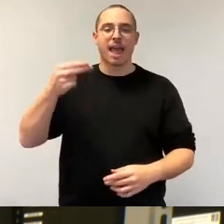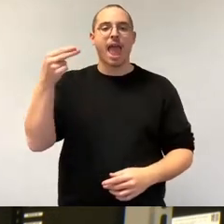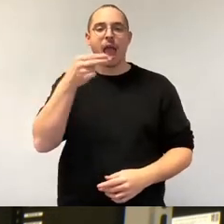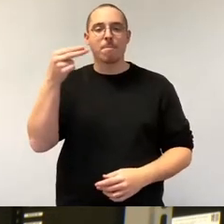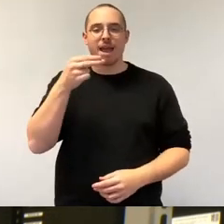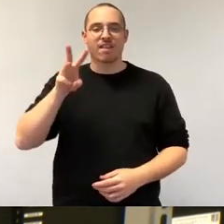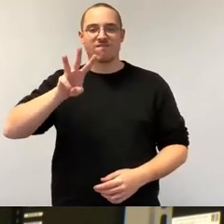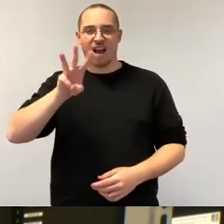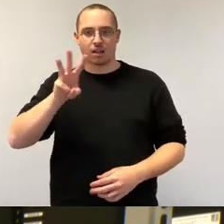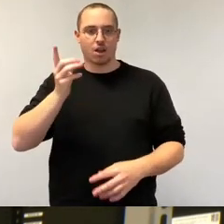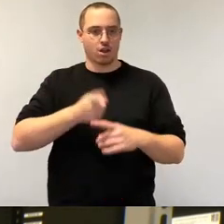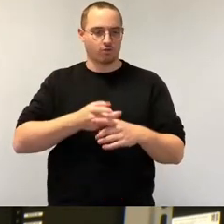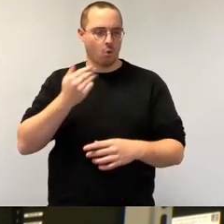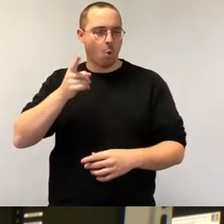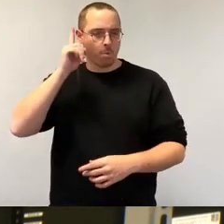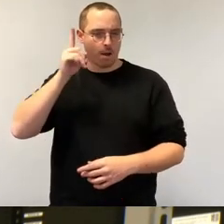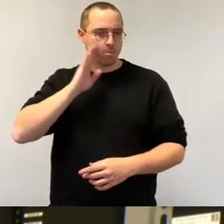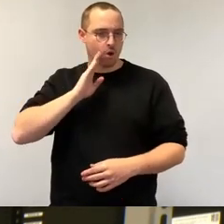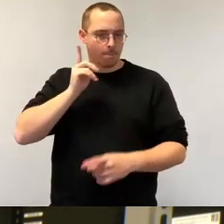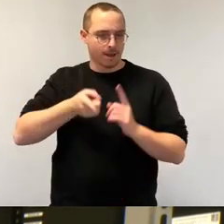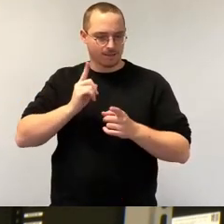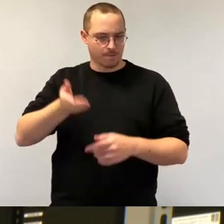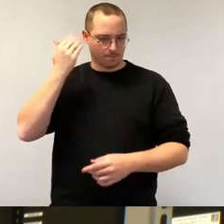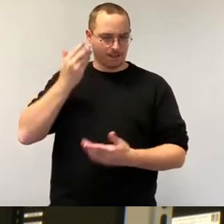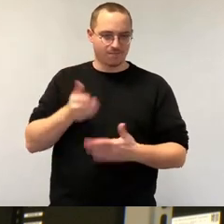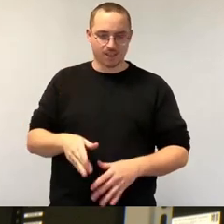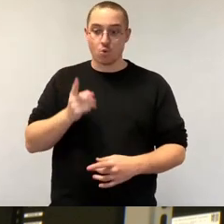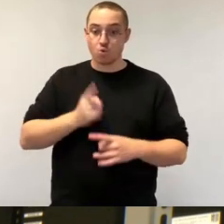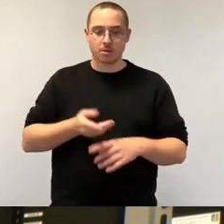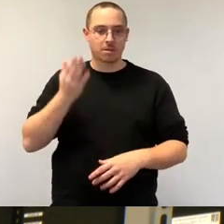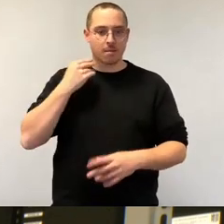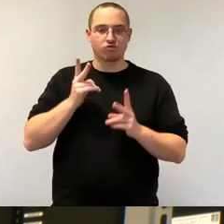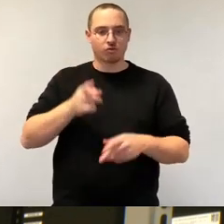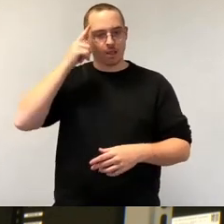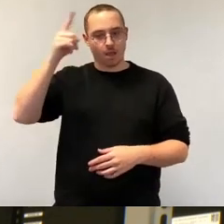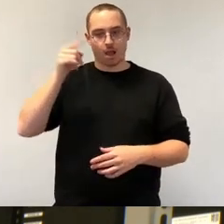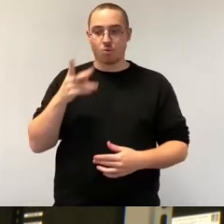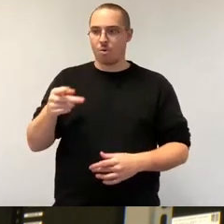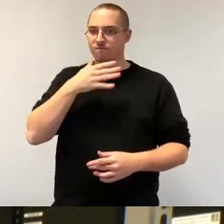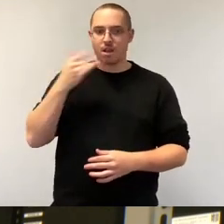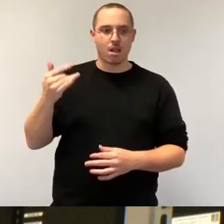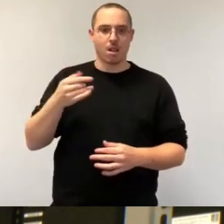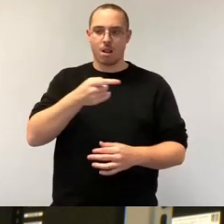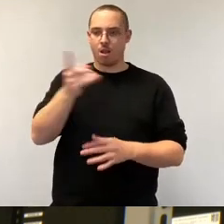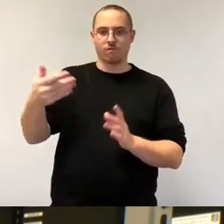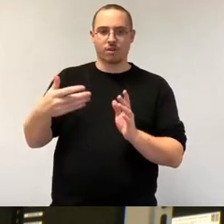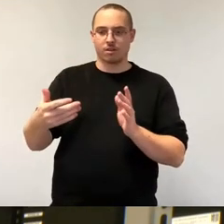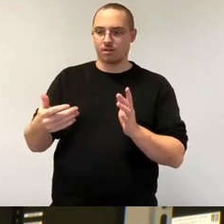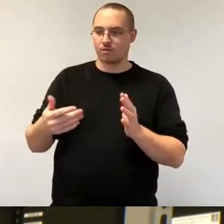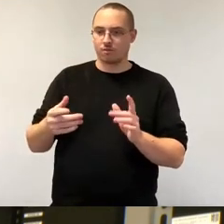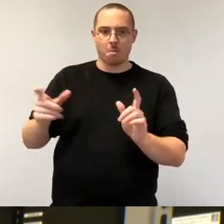Entscheidungen durchaus gegen eine Reihe von Widerständen getroffen. Und ich empfehle uns allen, diese